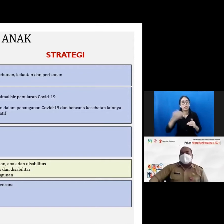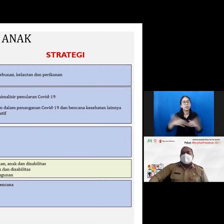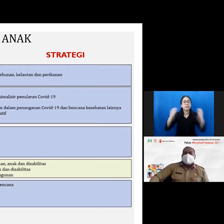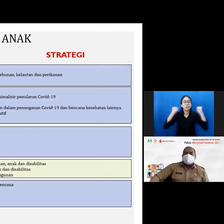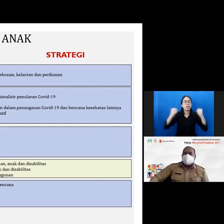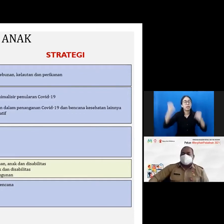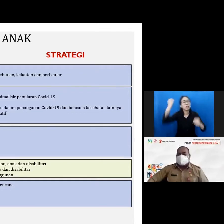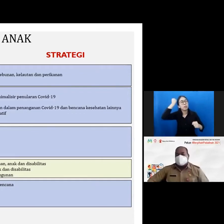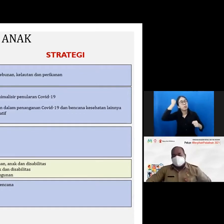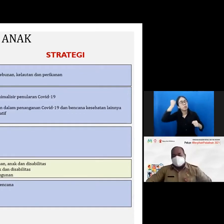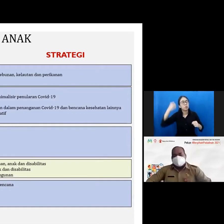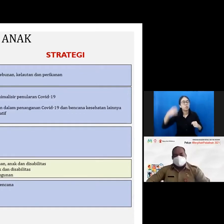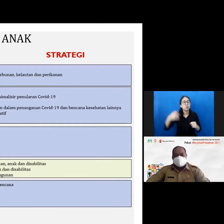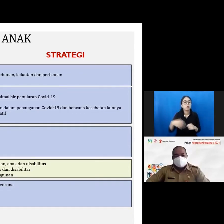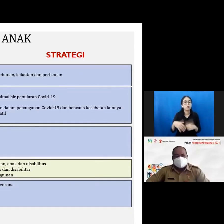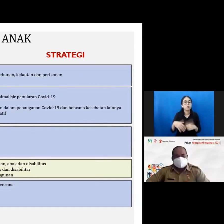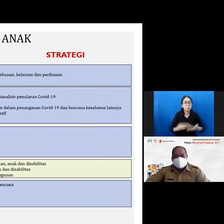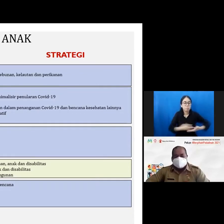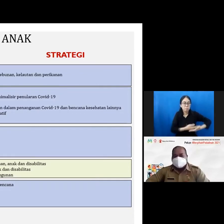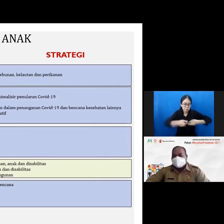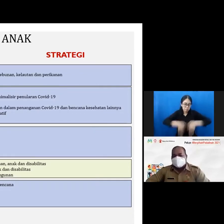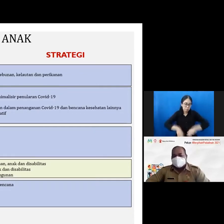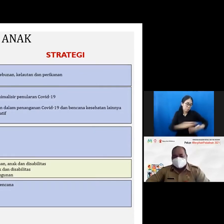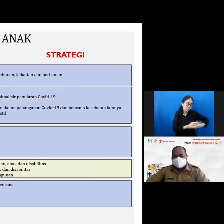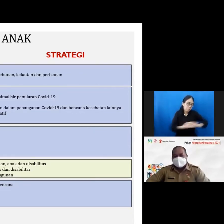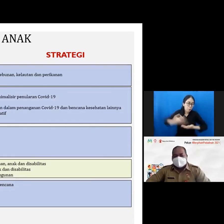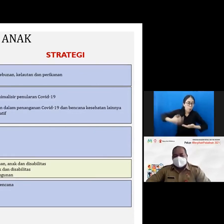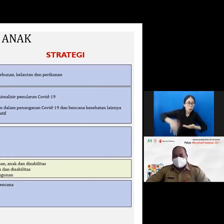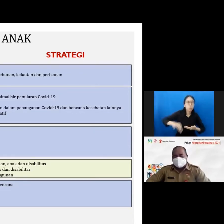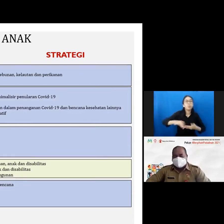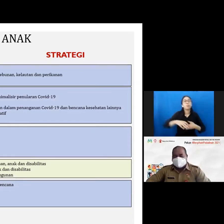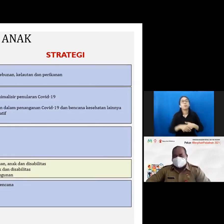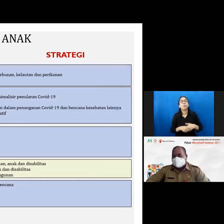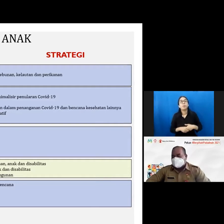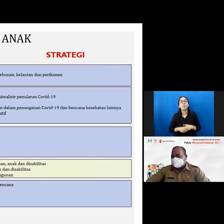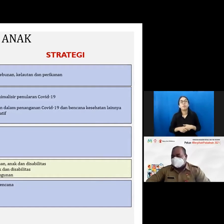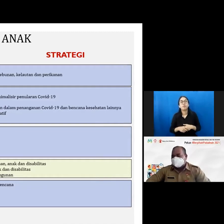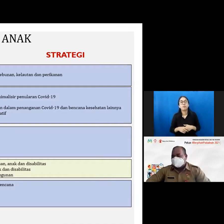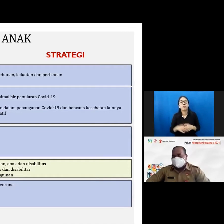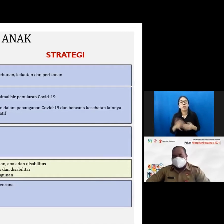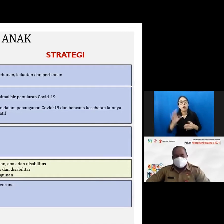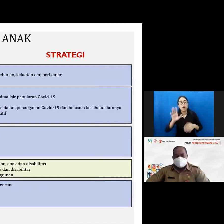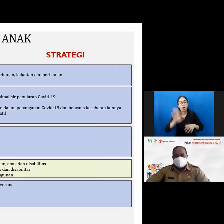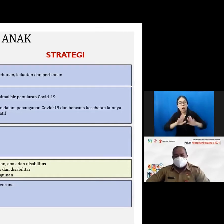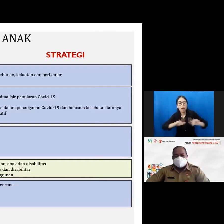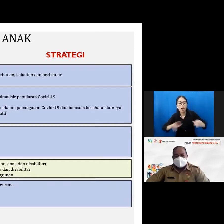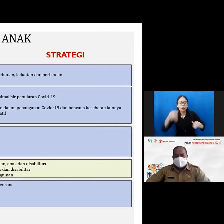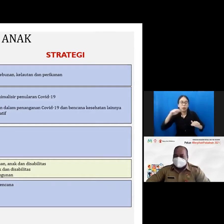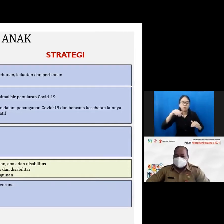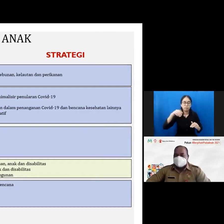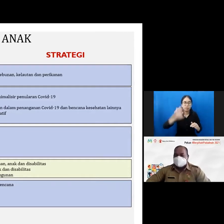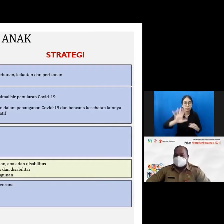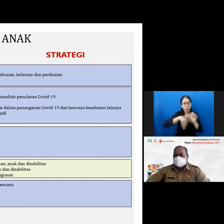nah itu strategi yang mau dilakukan adalah bagaimana meningkatkan kesehatan ibu baik baru lahir dan